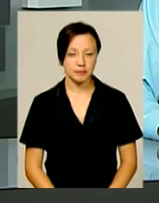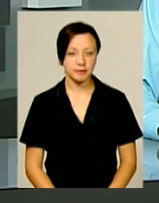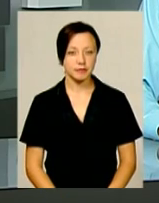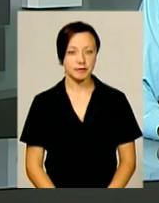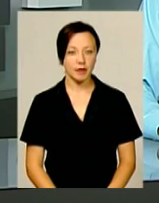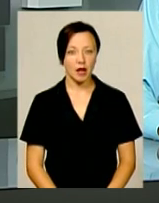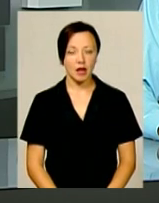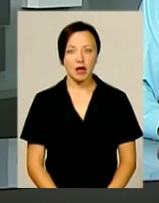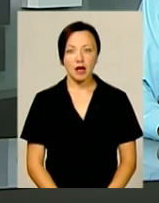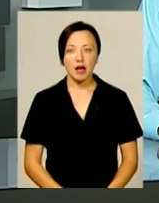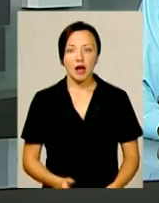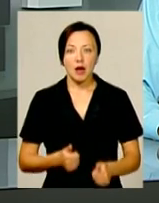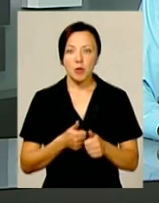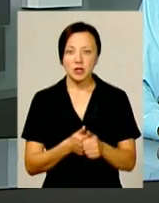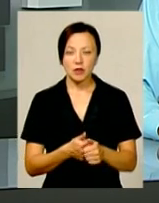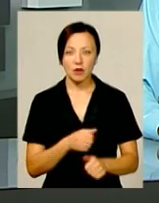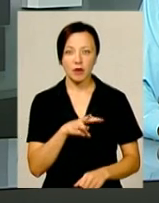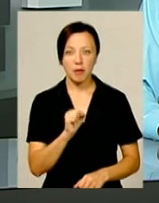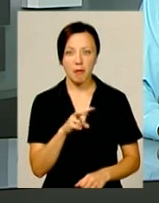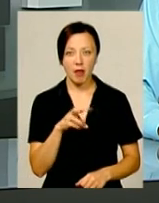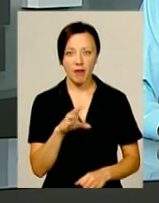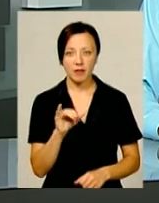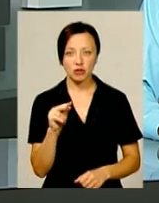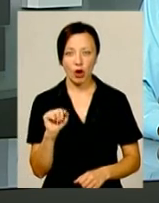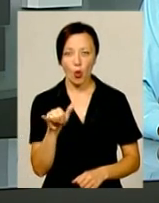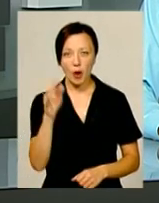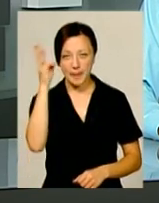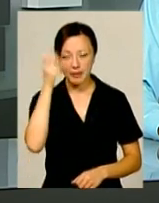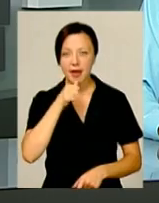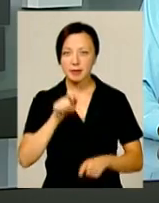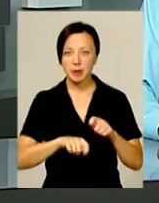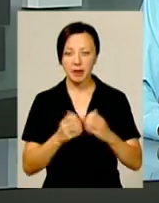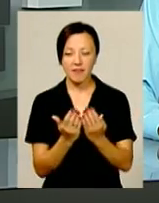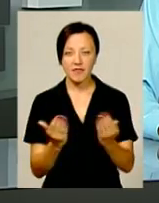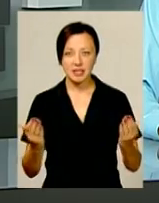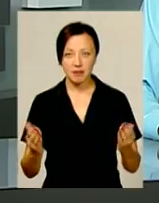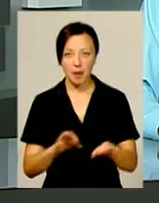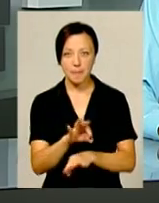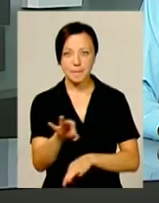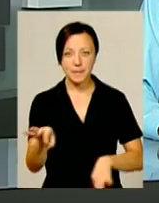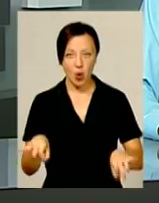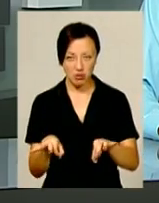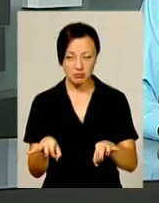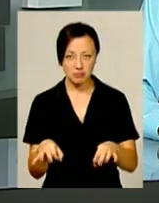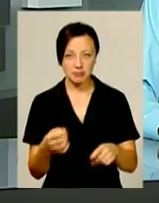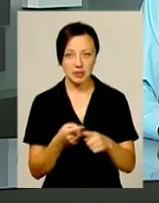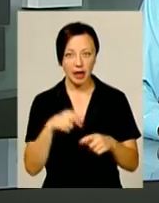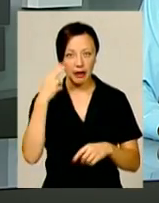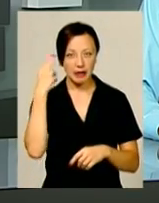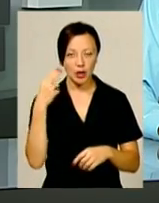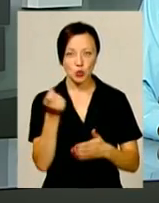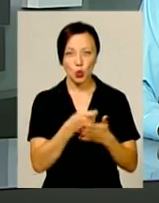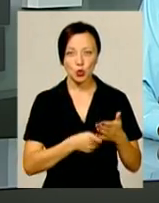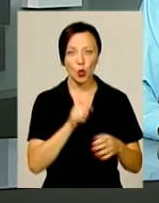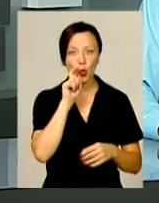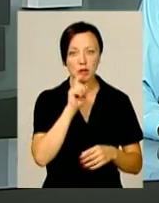Послідовники Казиміра Малєвіча у Хмельницькому. Експериментальна виставка проєкт «Межа. Грань. Борда» китайської художниці